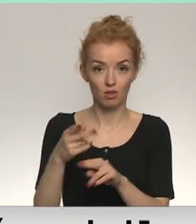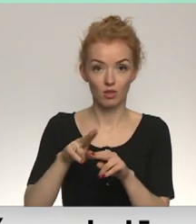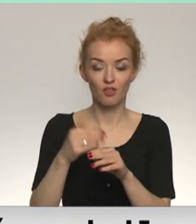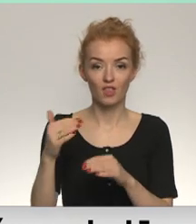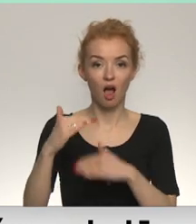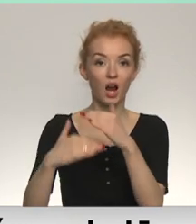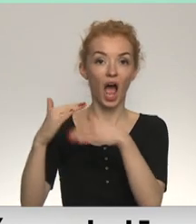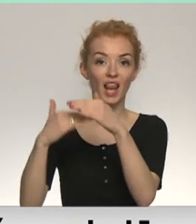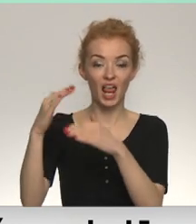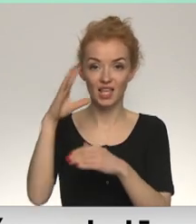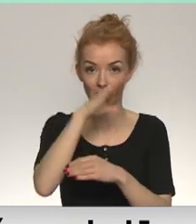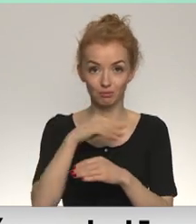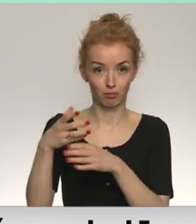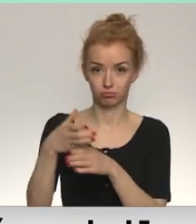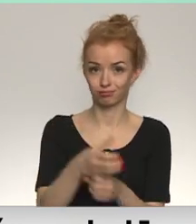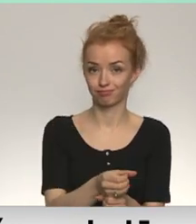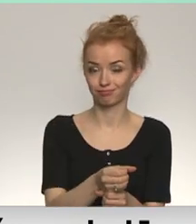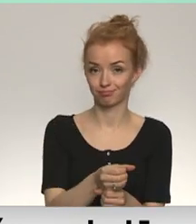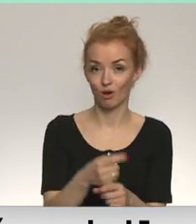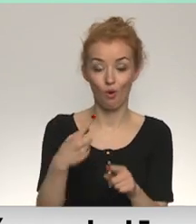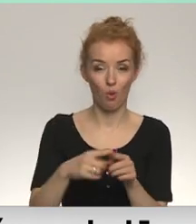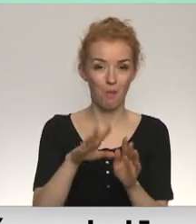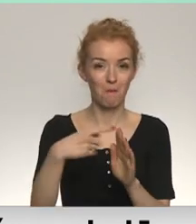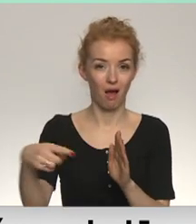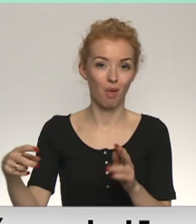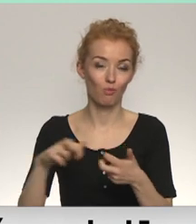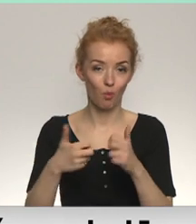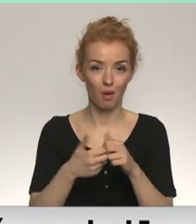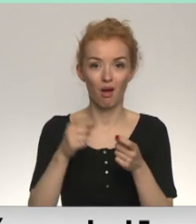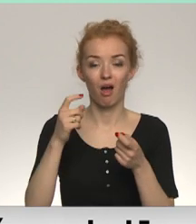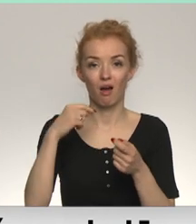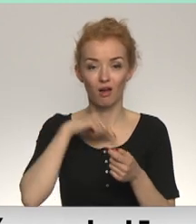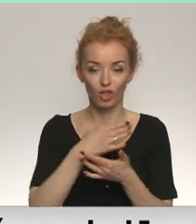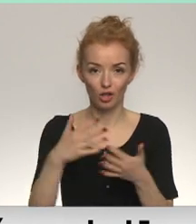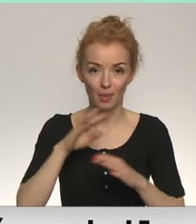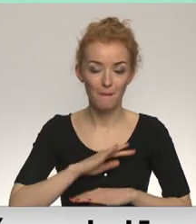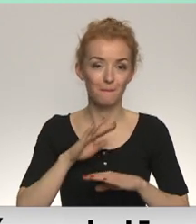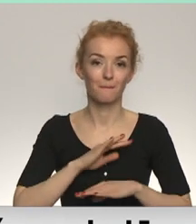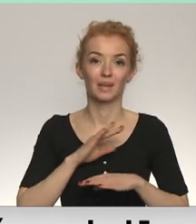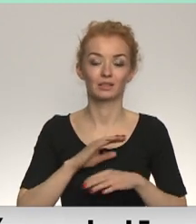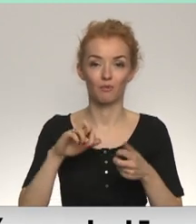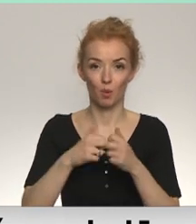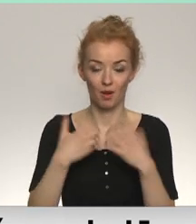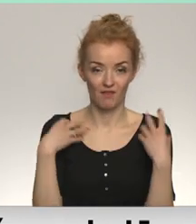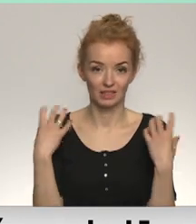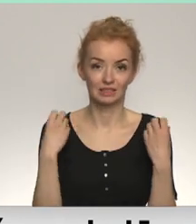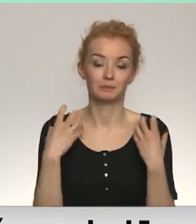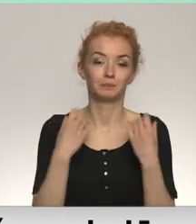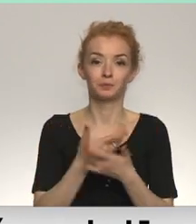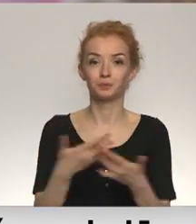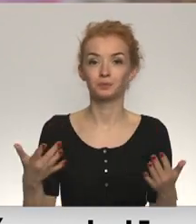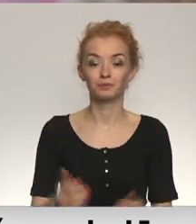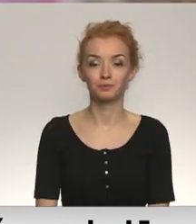viņa karjeras iespējas, piemēram, sarūk. Nu, nevinājot, protams, par visām citām lietām – par atkarībām, par depresijām, par visām šīm fiziskās veselības